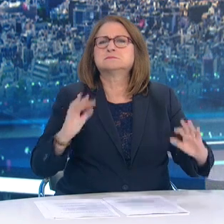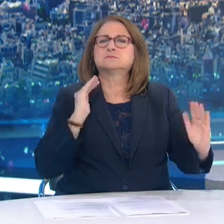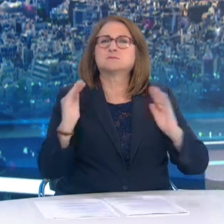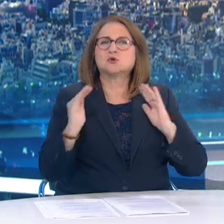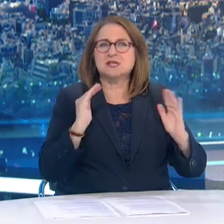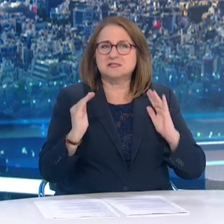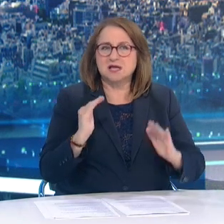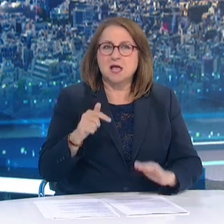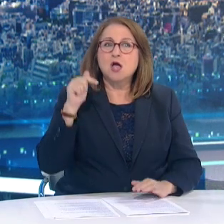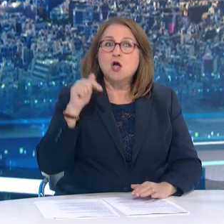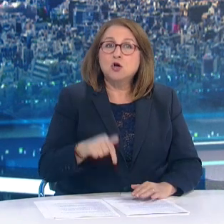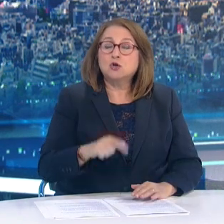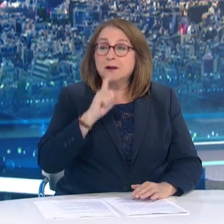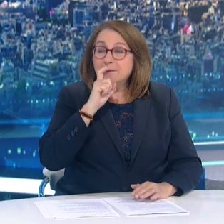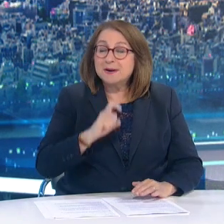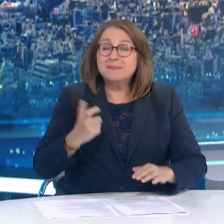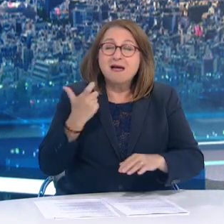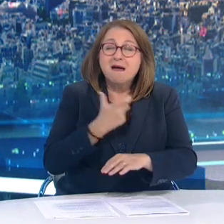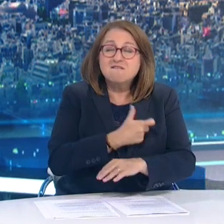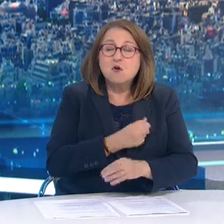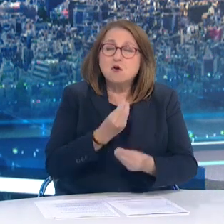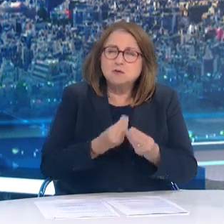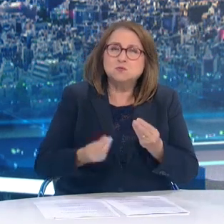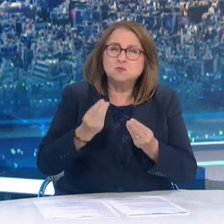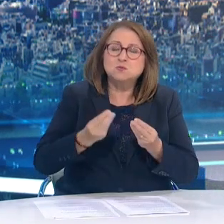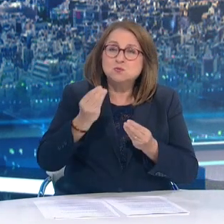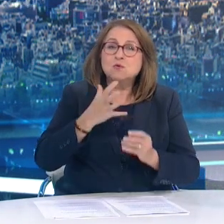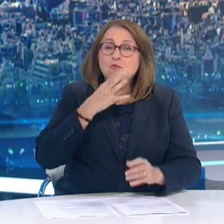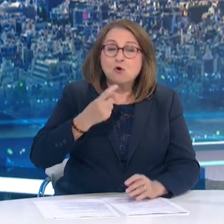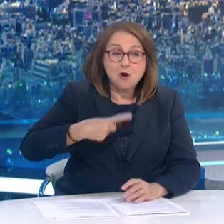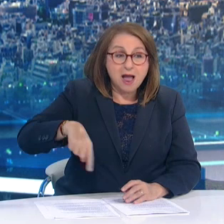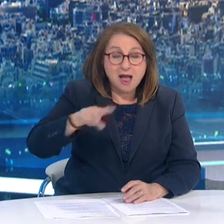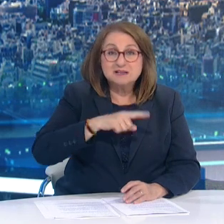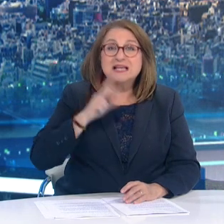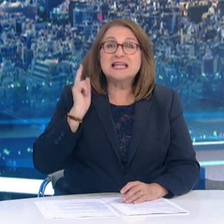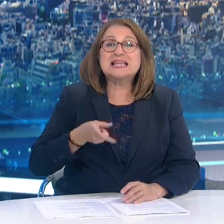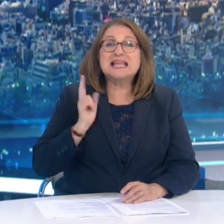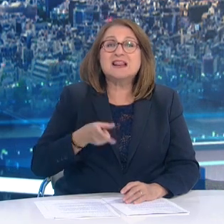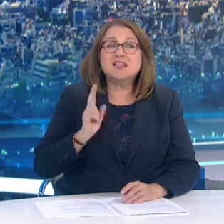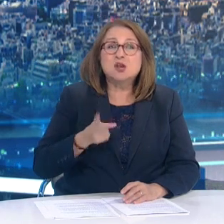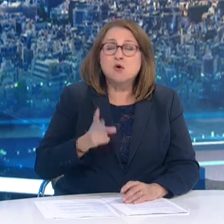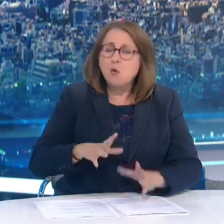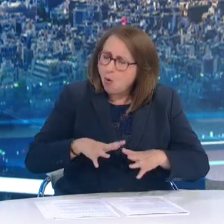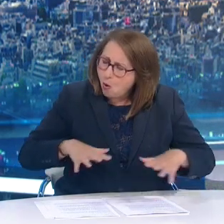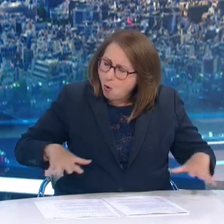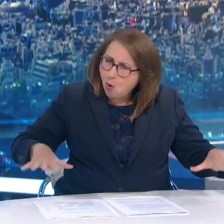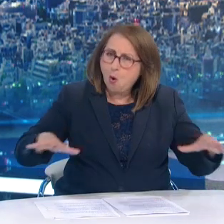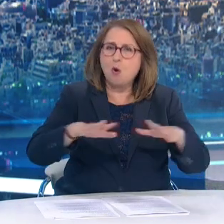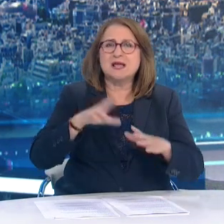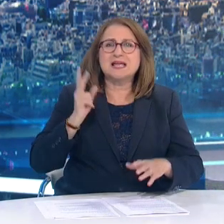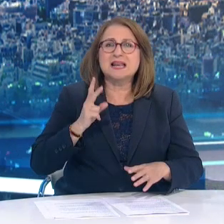Εξής, εντατικοποίηση της εμβολιαστικής κάλυψης αυτών που κινδυνεύουν από σοβαρή λίμωξη δηλαδή όλων των συνανθρώπων μας